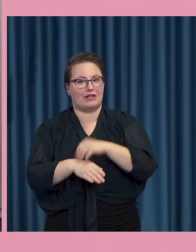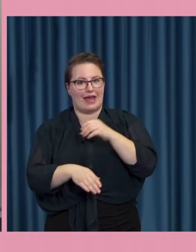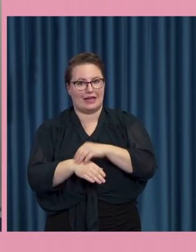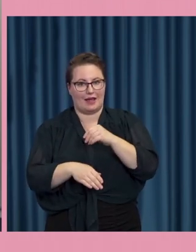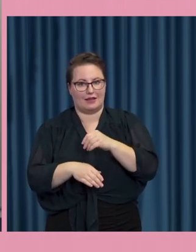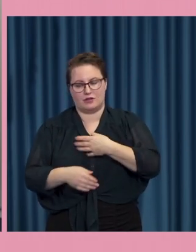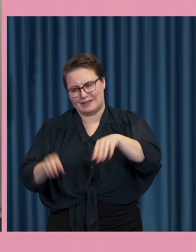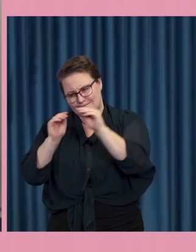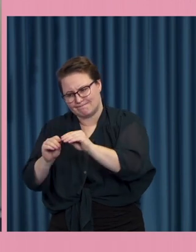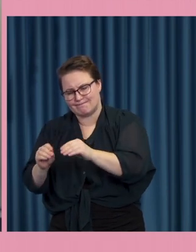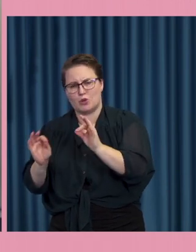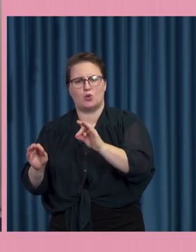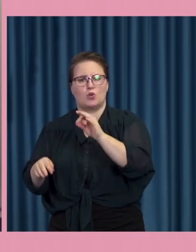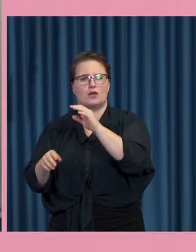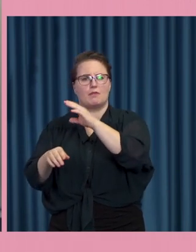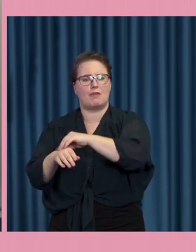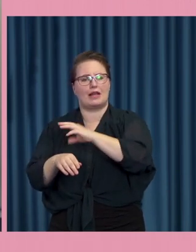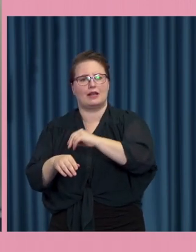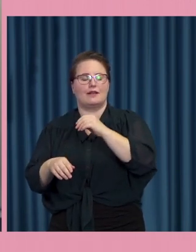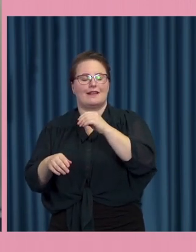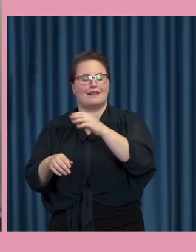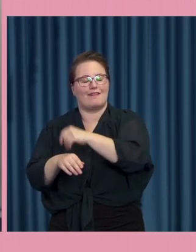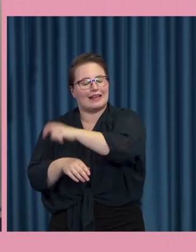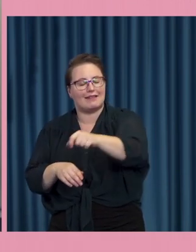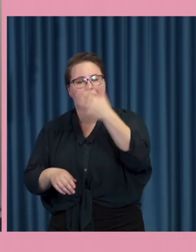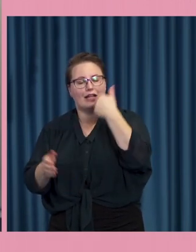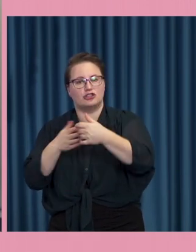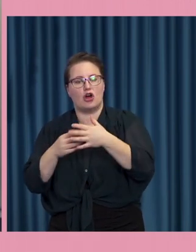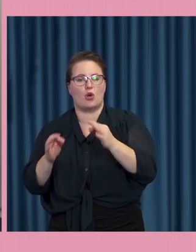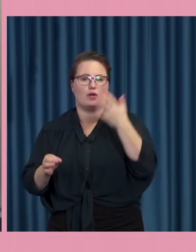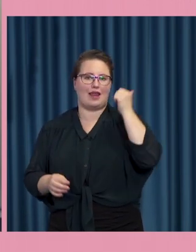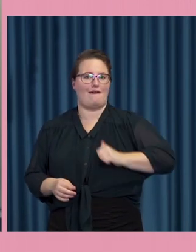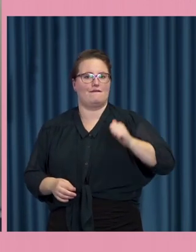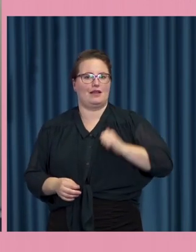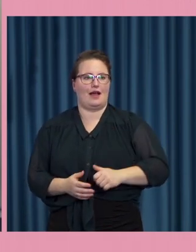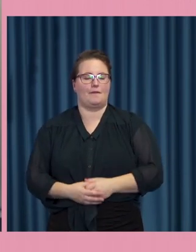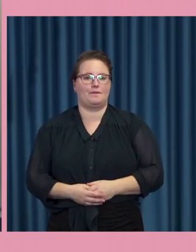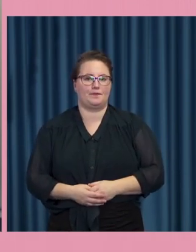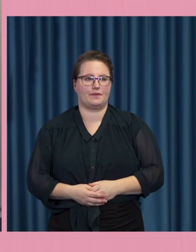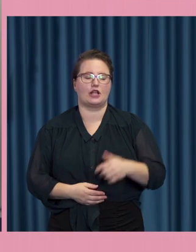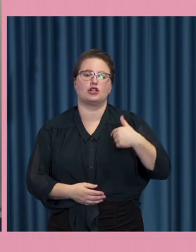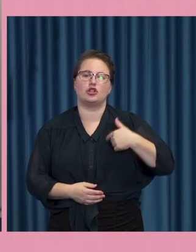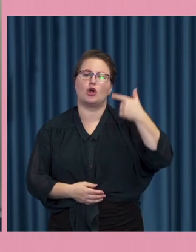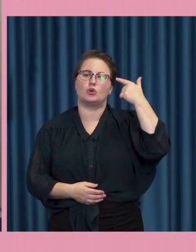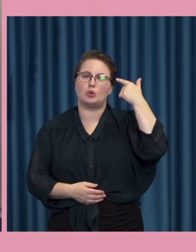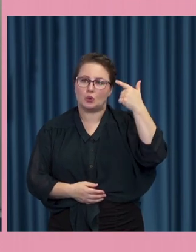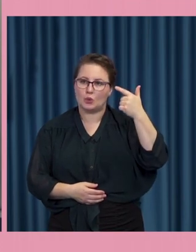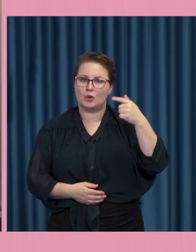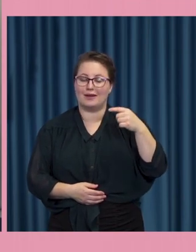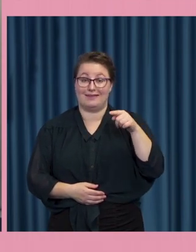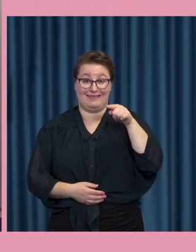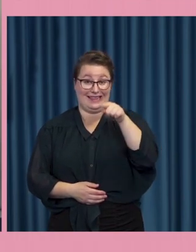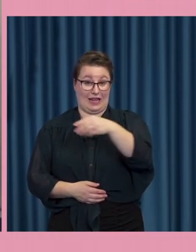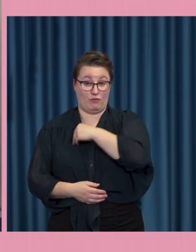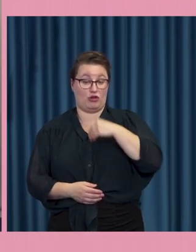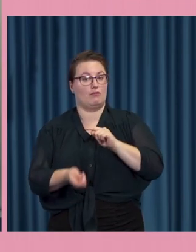sig av det här så att det kommer att bli en bra och viktig uppgift och det